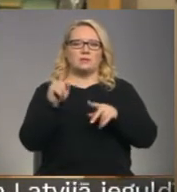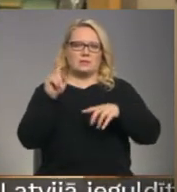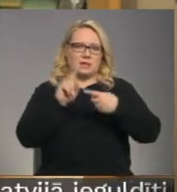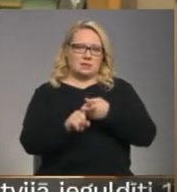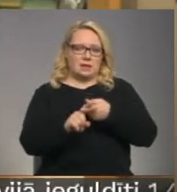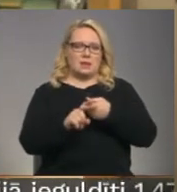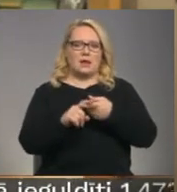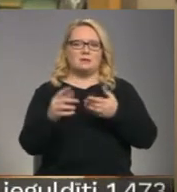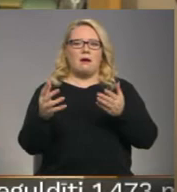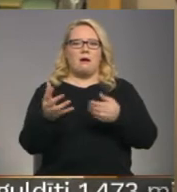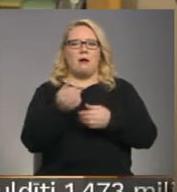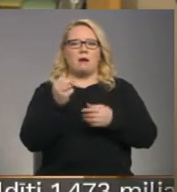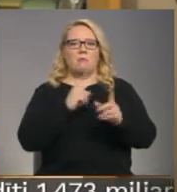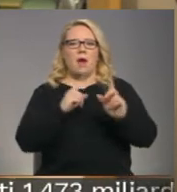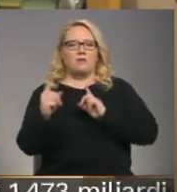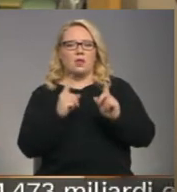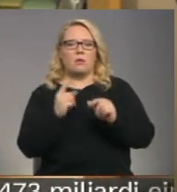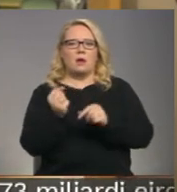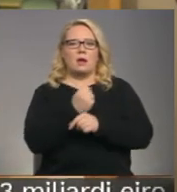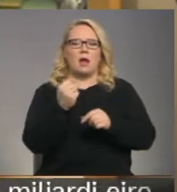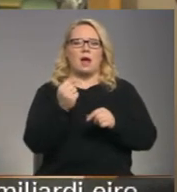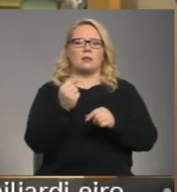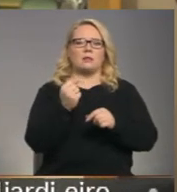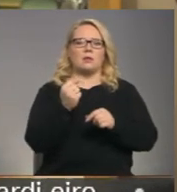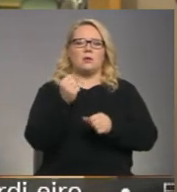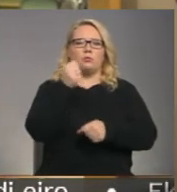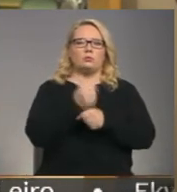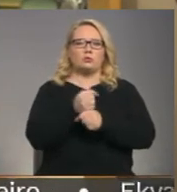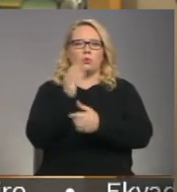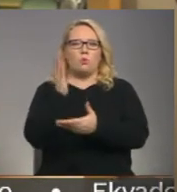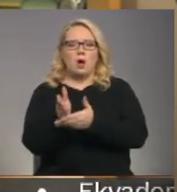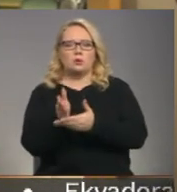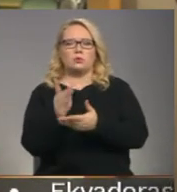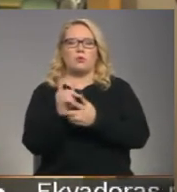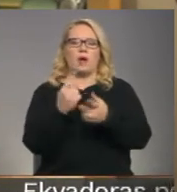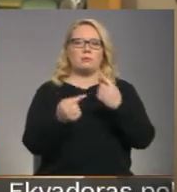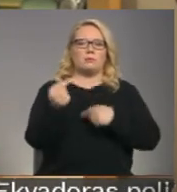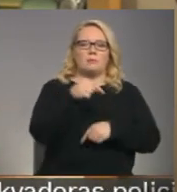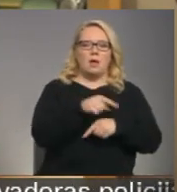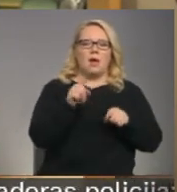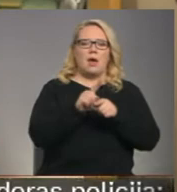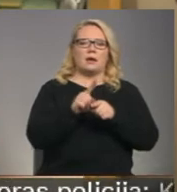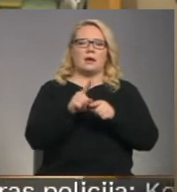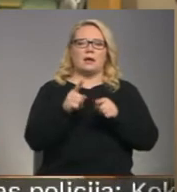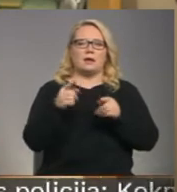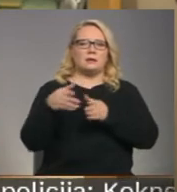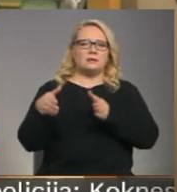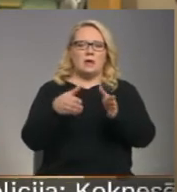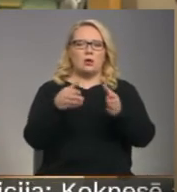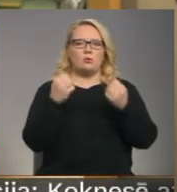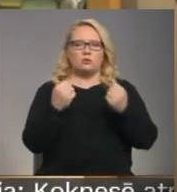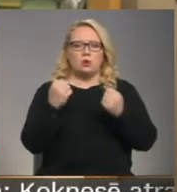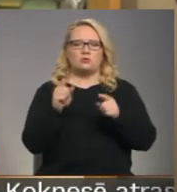pārvietošanos gan uz un no ostas. Tas ir gan dzeļu uzturēšana, gan jaunais ostas pievedceļšku uzbūjumu 2010.